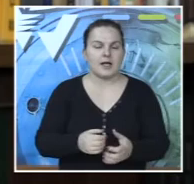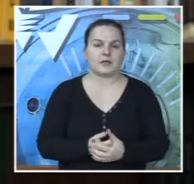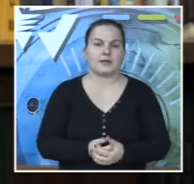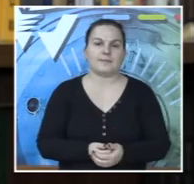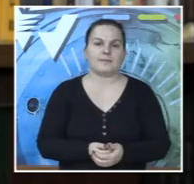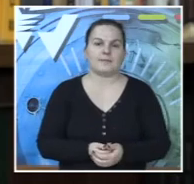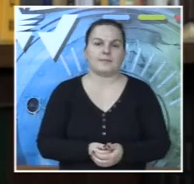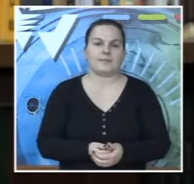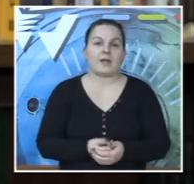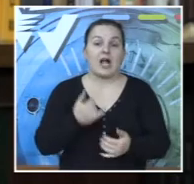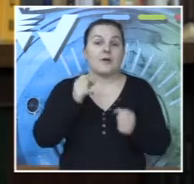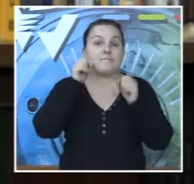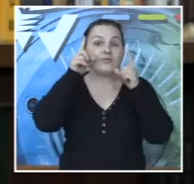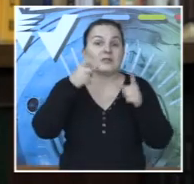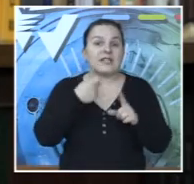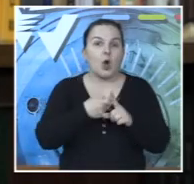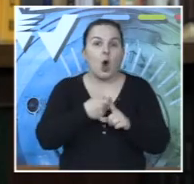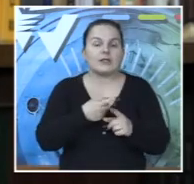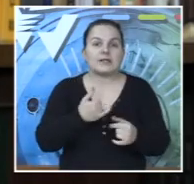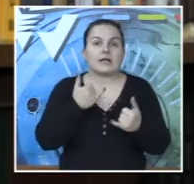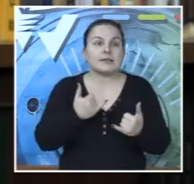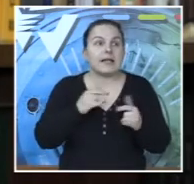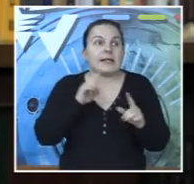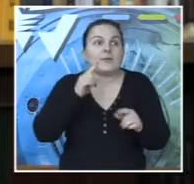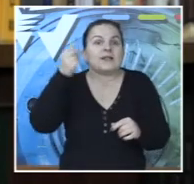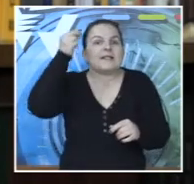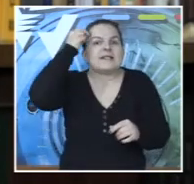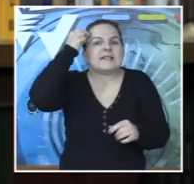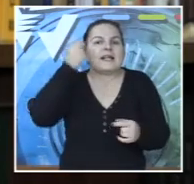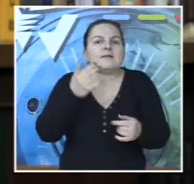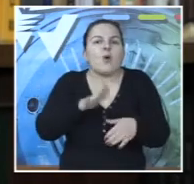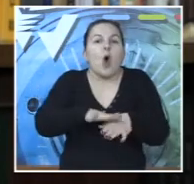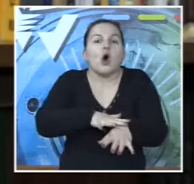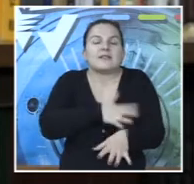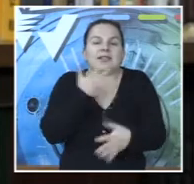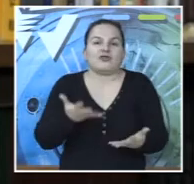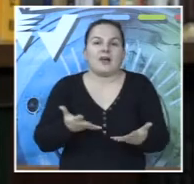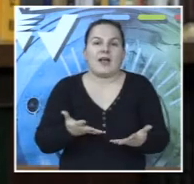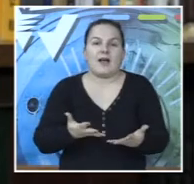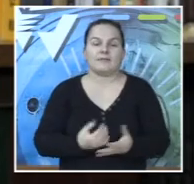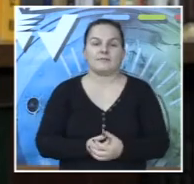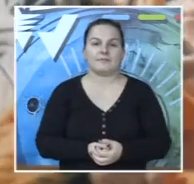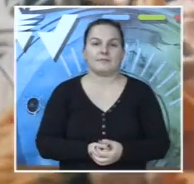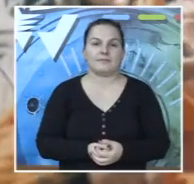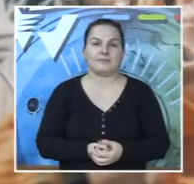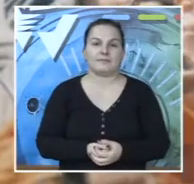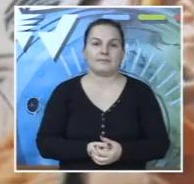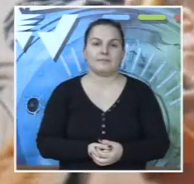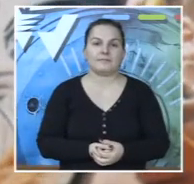dole, budi se. Ja ne mogu, ni sad se ne sjećam tog svog osjećaja.